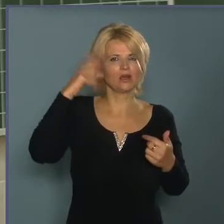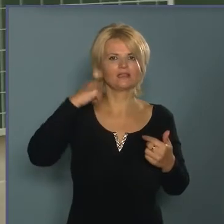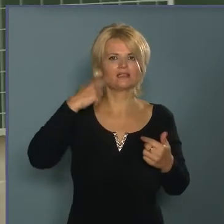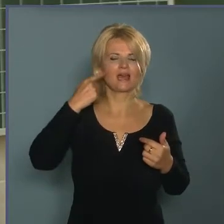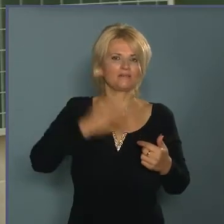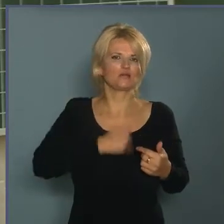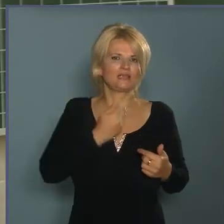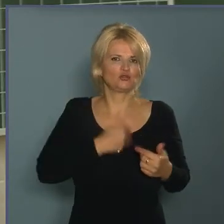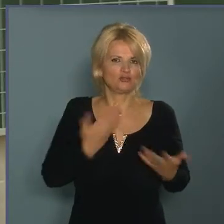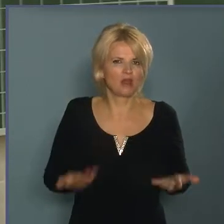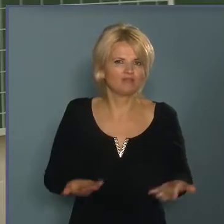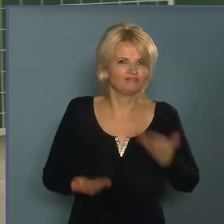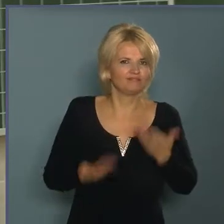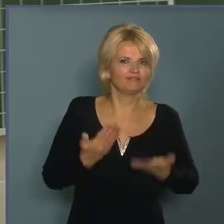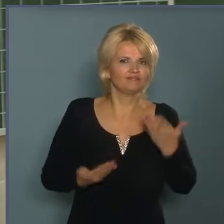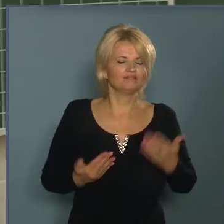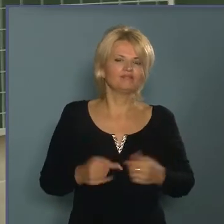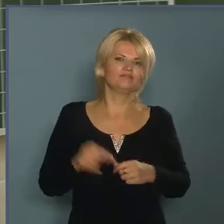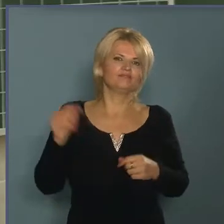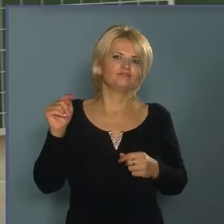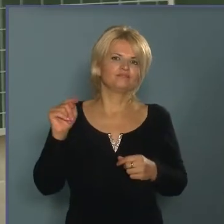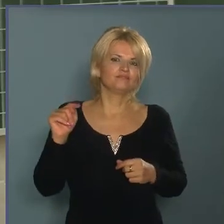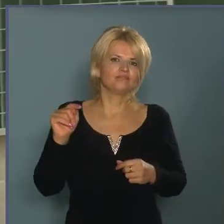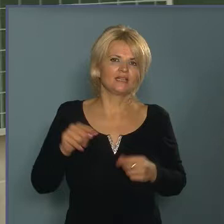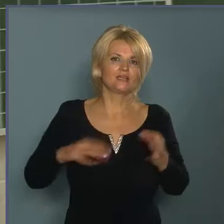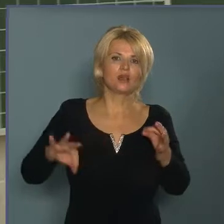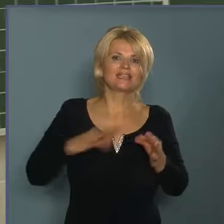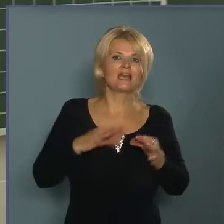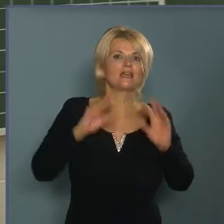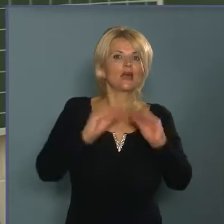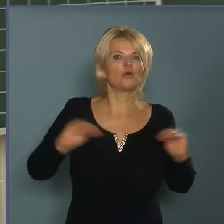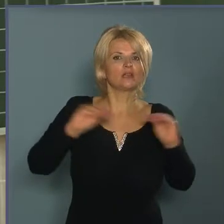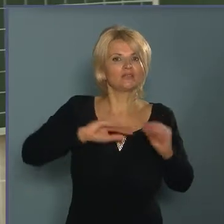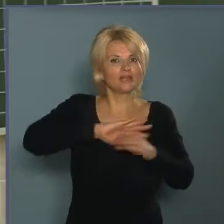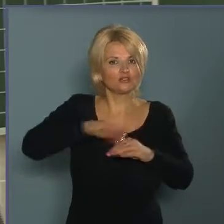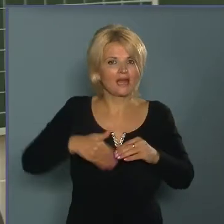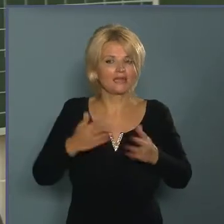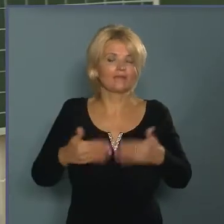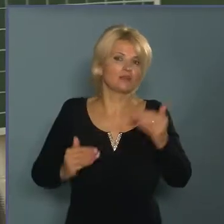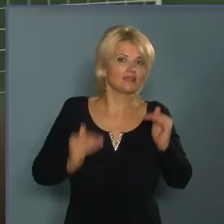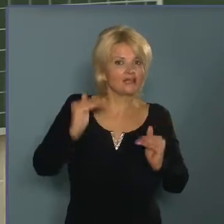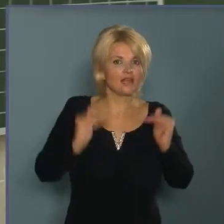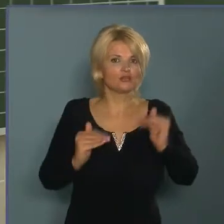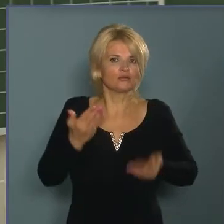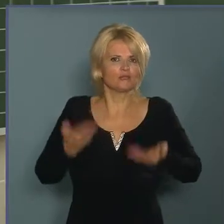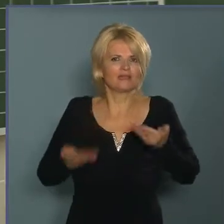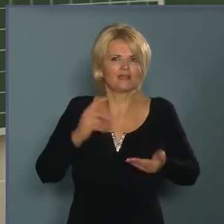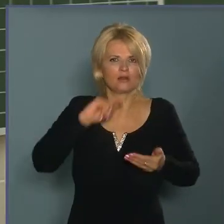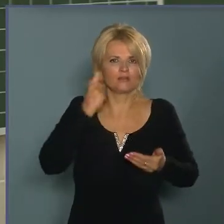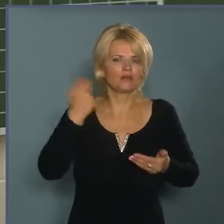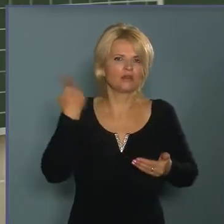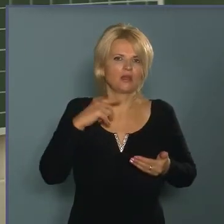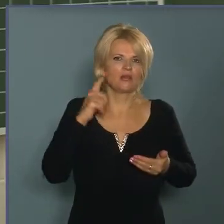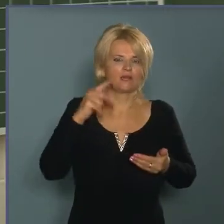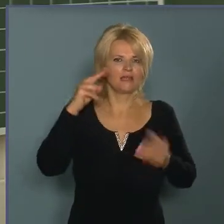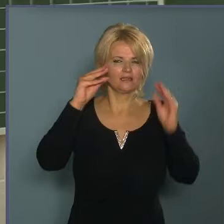iskola, tehát nem ez van fókuszban. Hátrányt szenved itt ilyen szempontból a zeneoktatás, vagy igyekeznek egyensúlyban tartani? A Magyar Angol